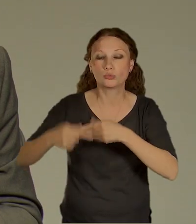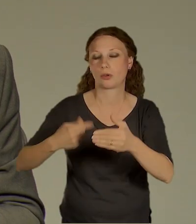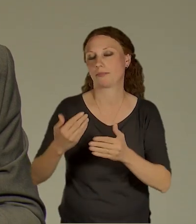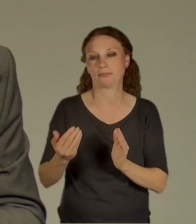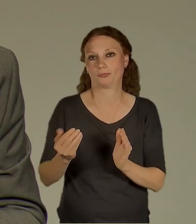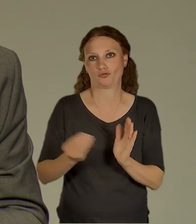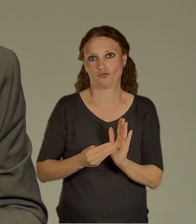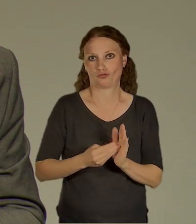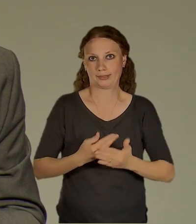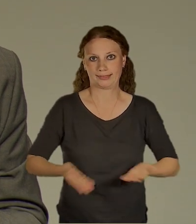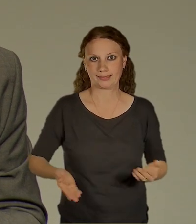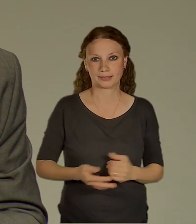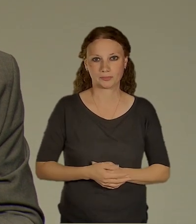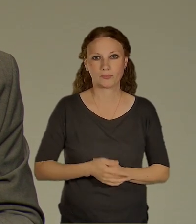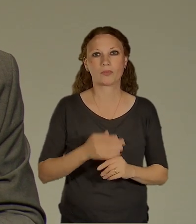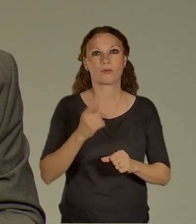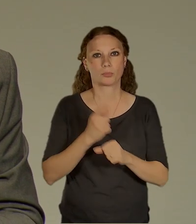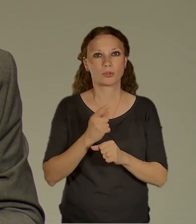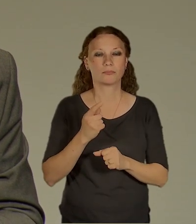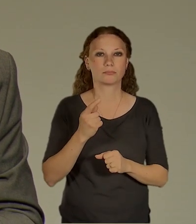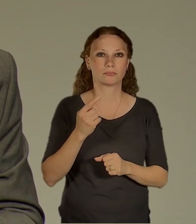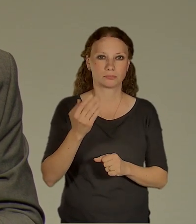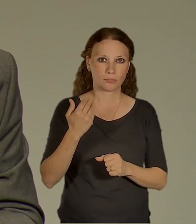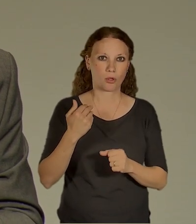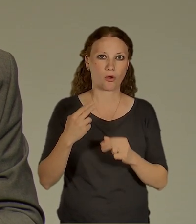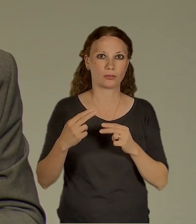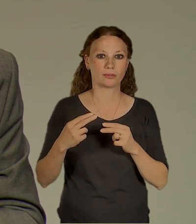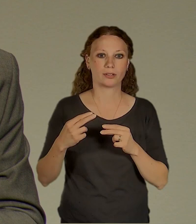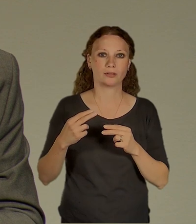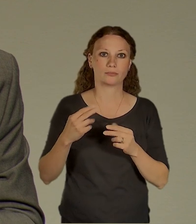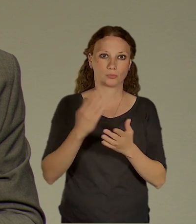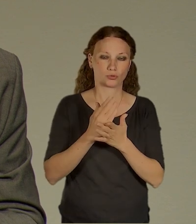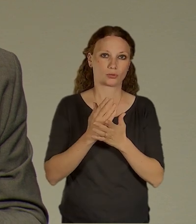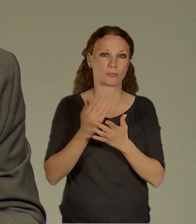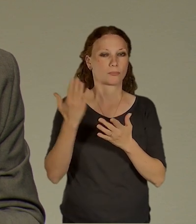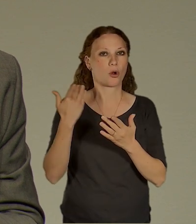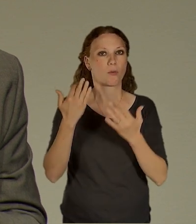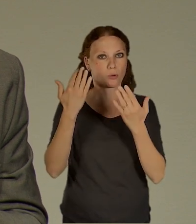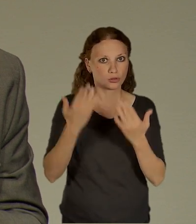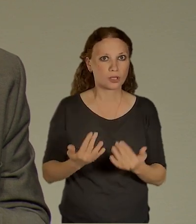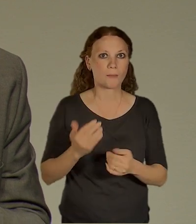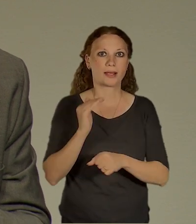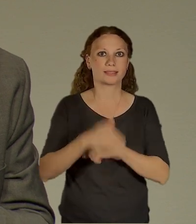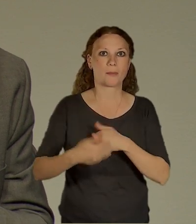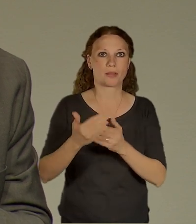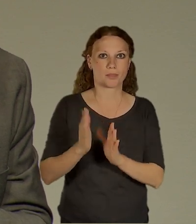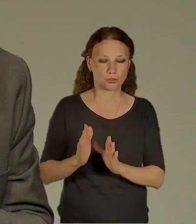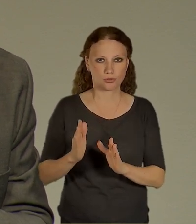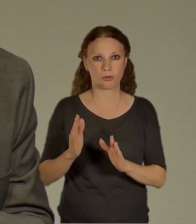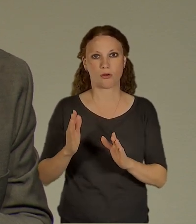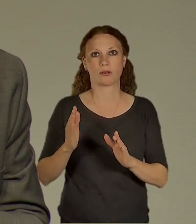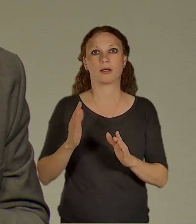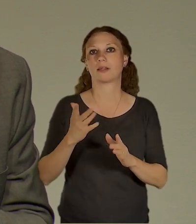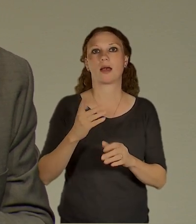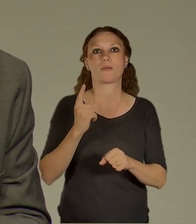kdy jsem počítal s tím, že vlastně dojde k zastavění celého západního města, tedy vlastně nejenom té části, která je na